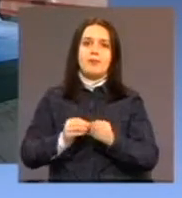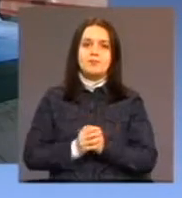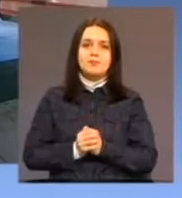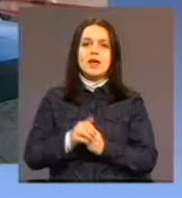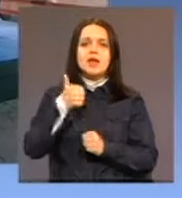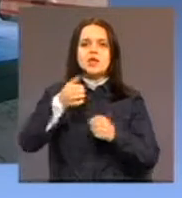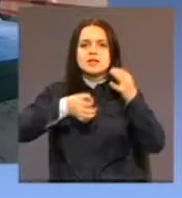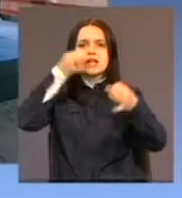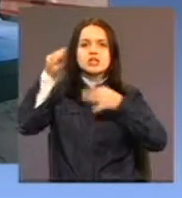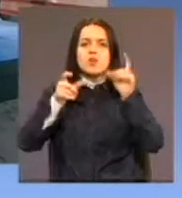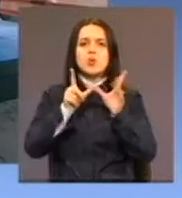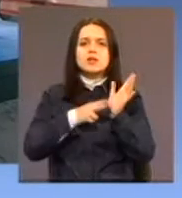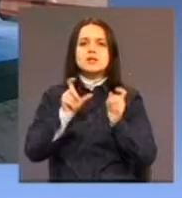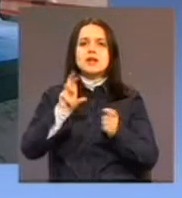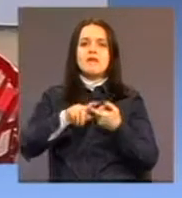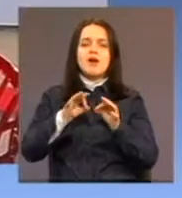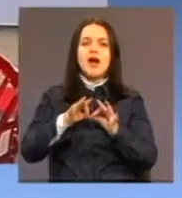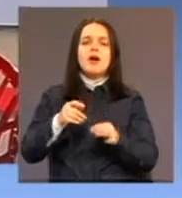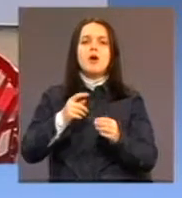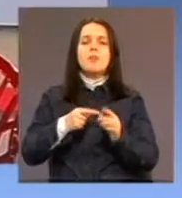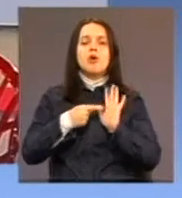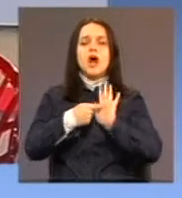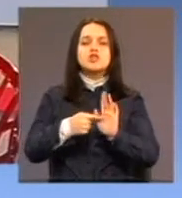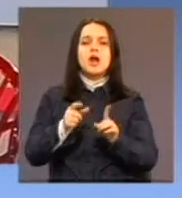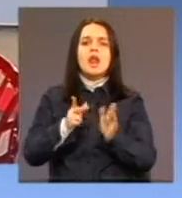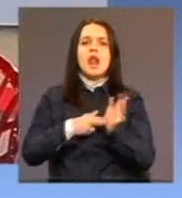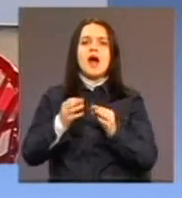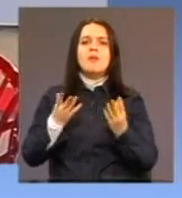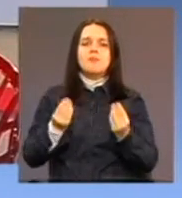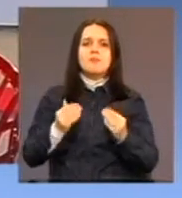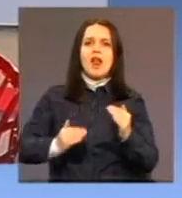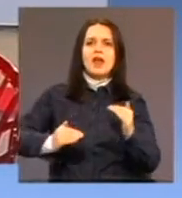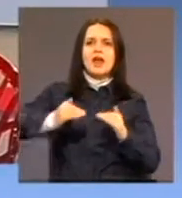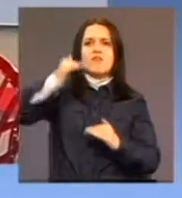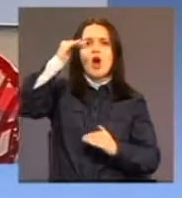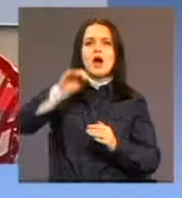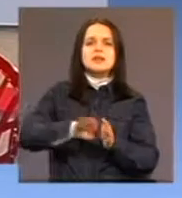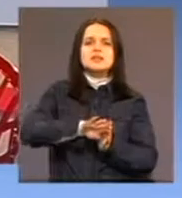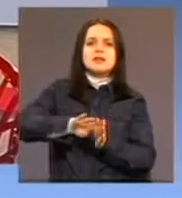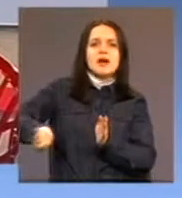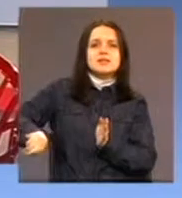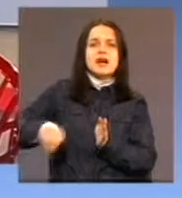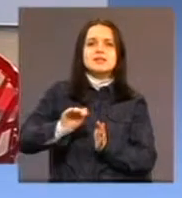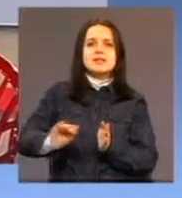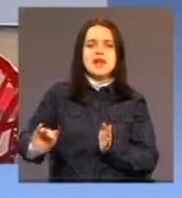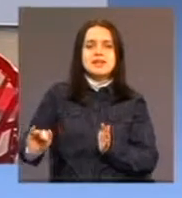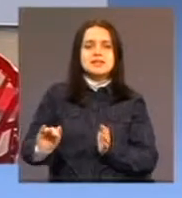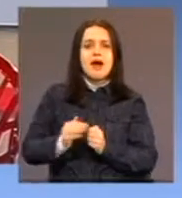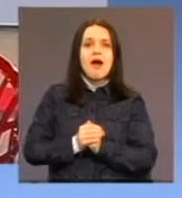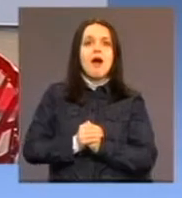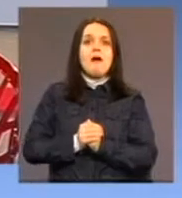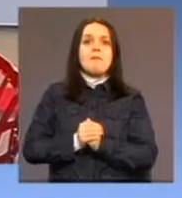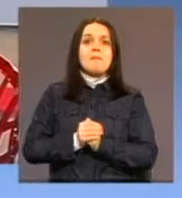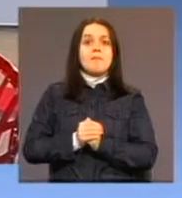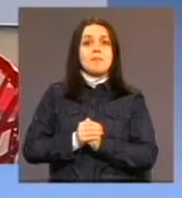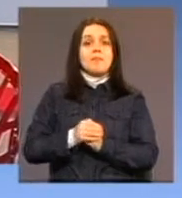ukazuje na veliki nivo stigmatizacije djece sa teškoćama u razvoju, ali i činjenicu da ljudi nisu često u prilici